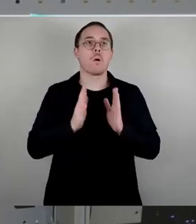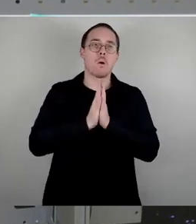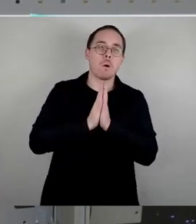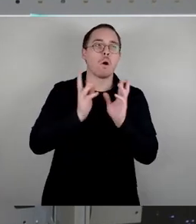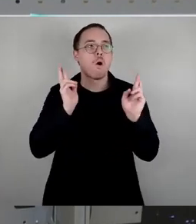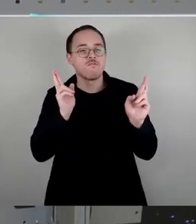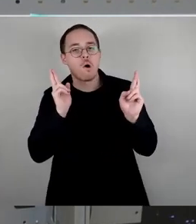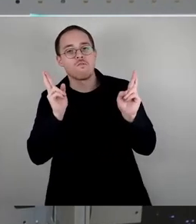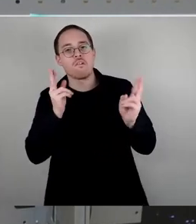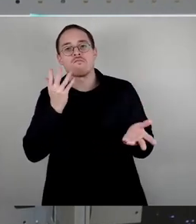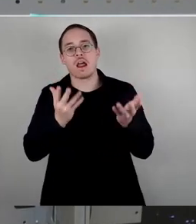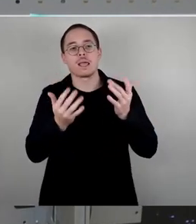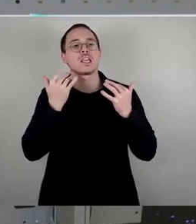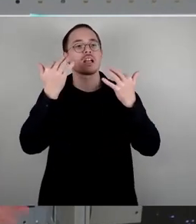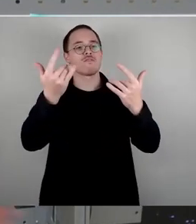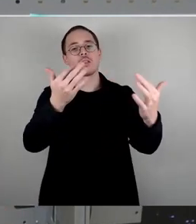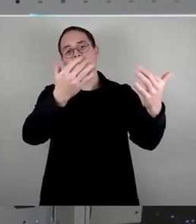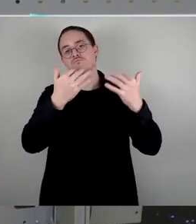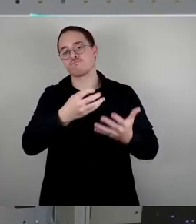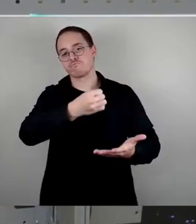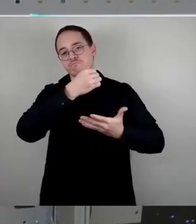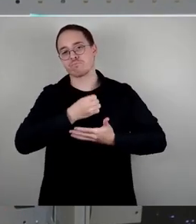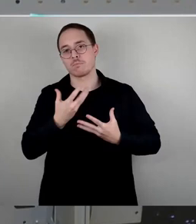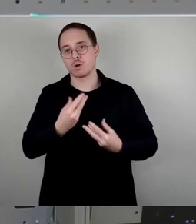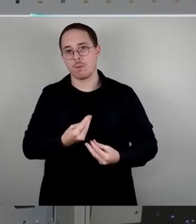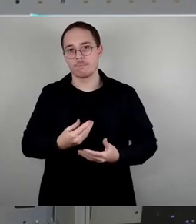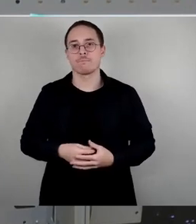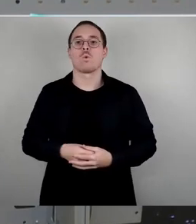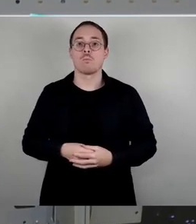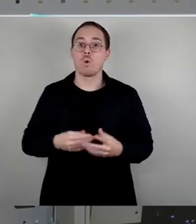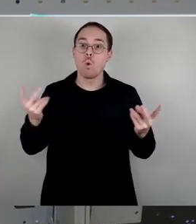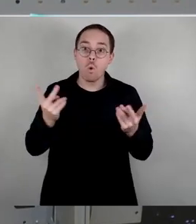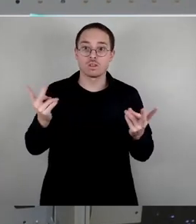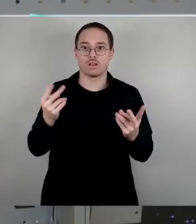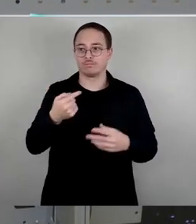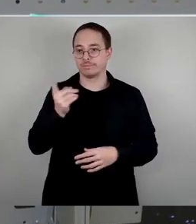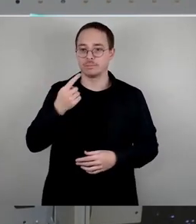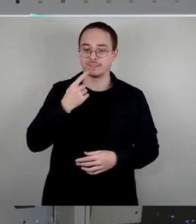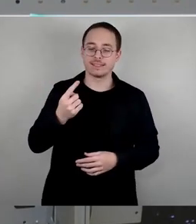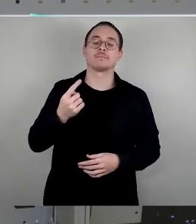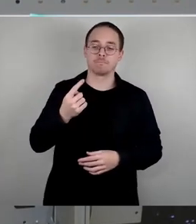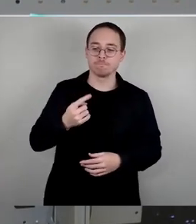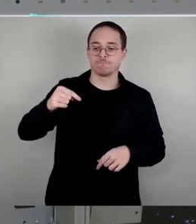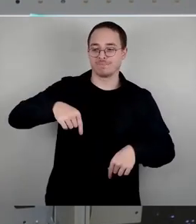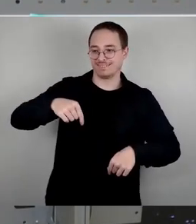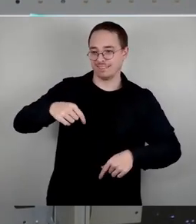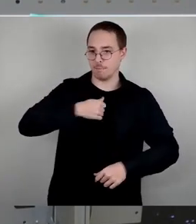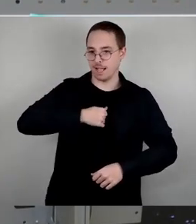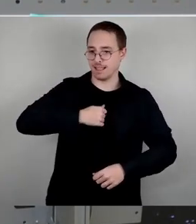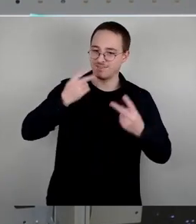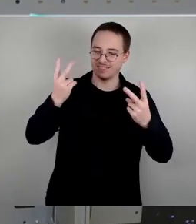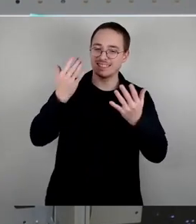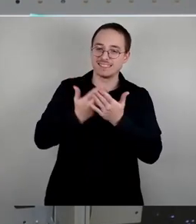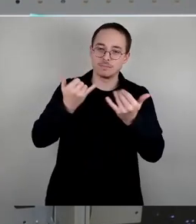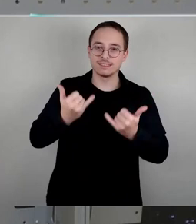nein, für uns ist das Bad so wichtig. Es haben ja verschiedene Rednerinnen und Redner heute hier auch vorgetragen, dass wir uns jetzt Gedanken machen,